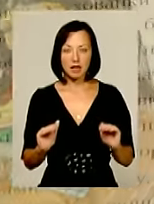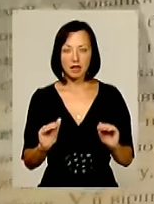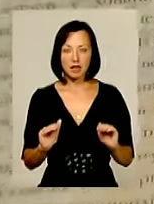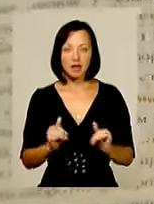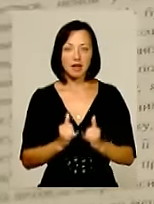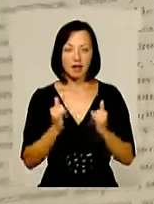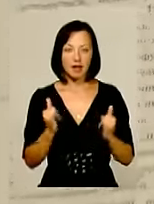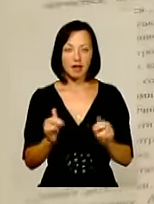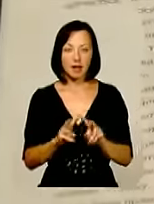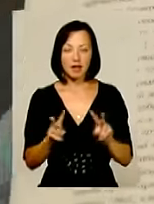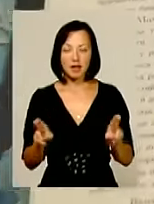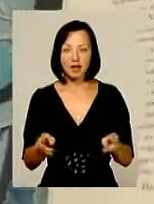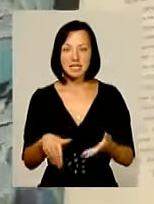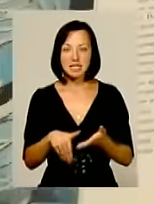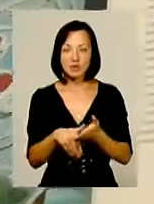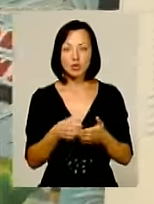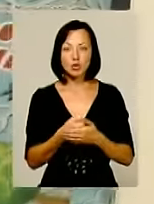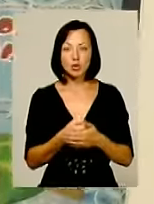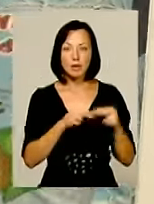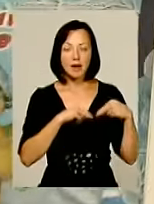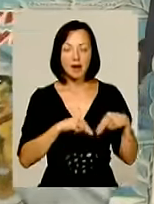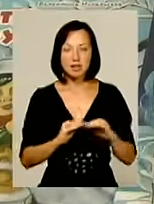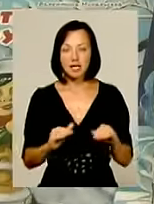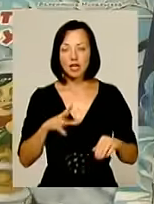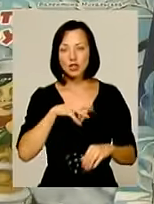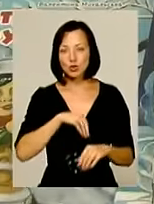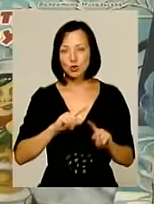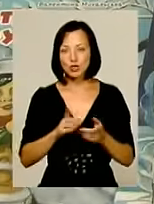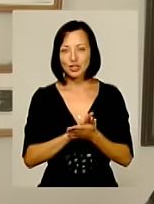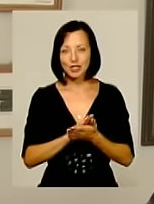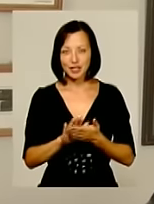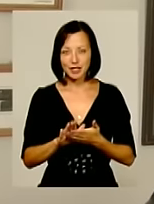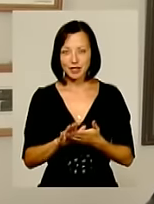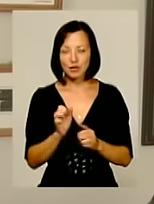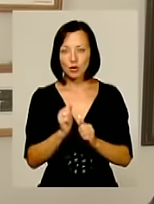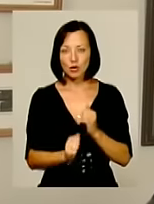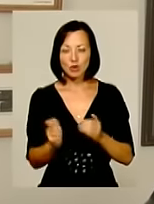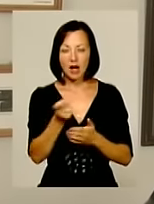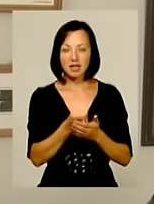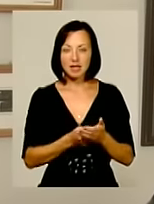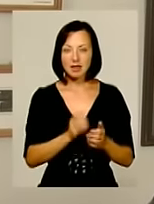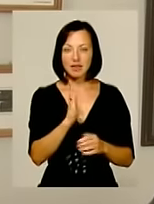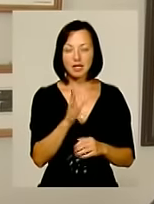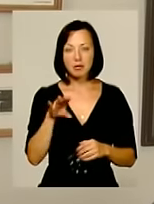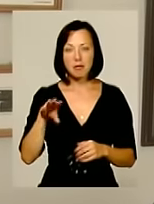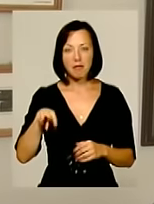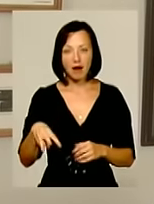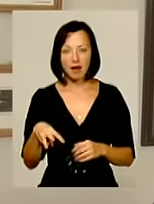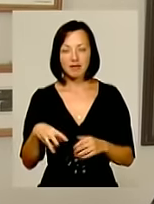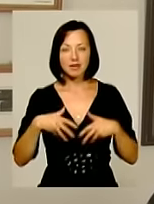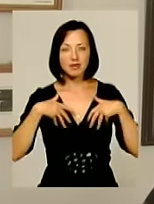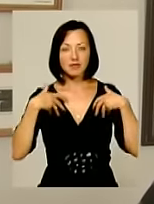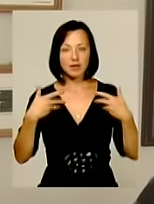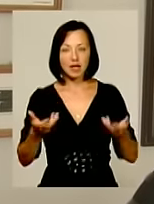Вони для неї, як стимул до праці, дитячі душі дуже чисті. Доді кожної картини Валентини Михайлівни йде